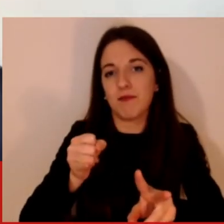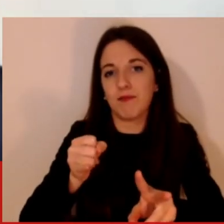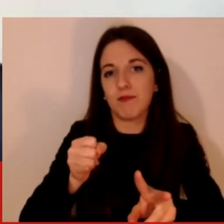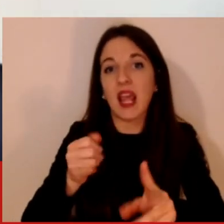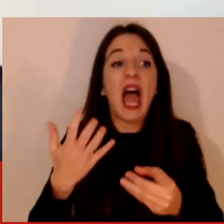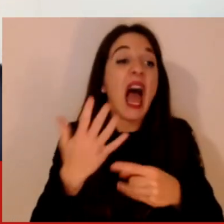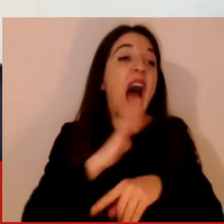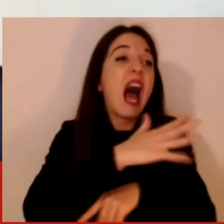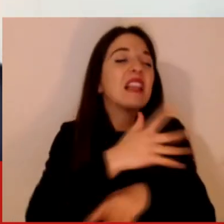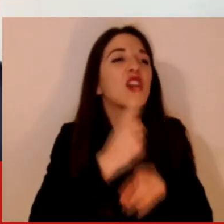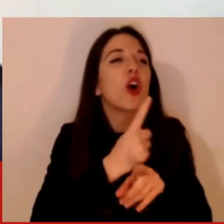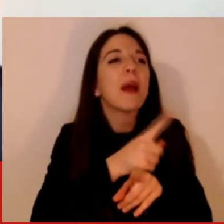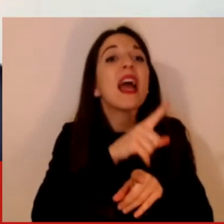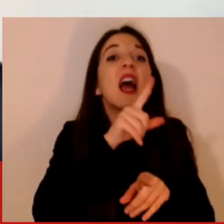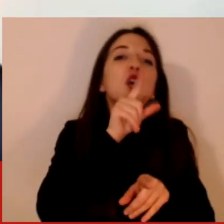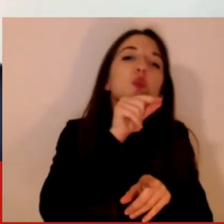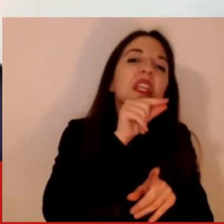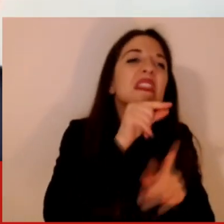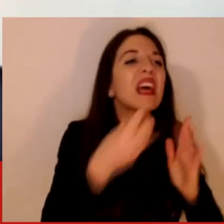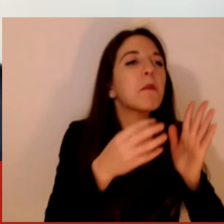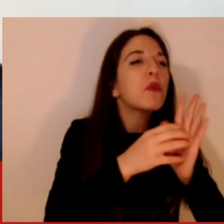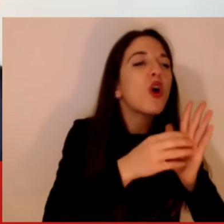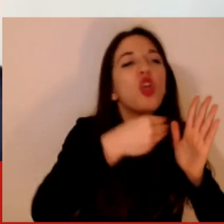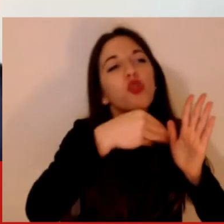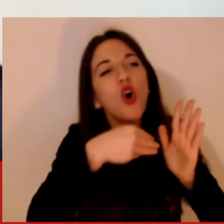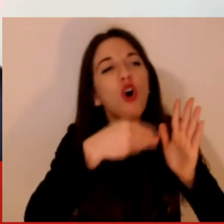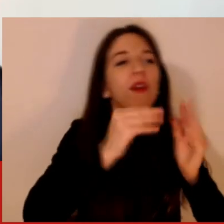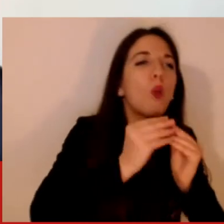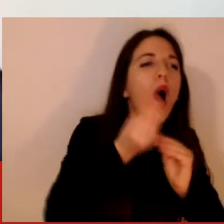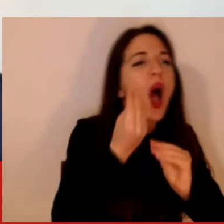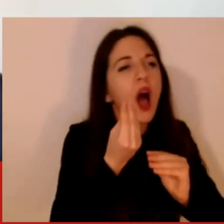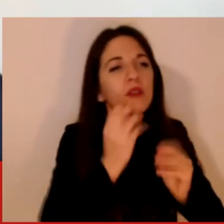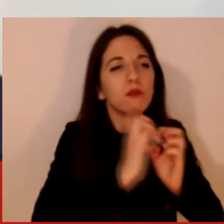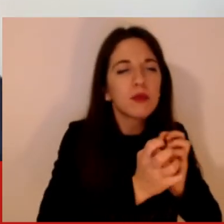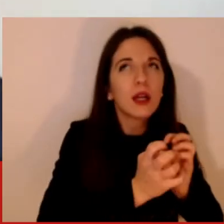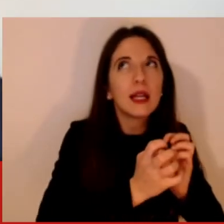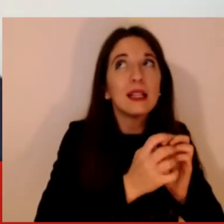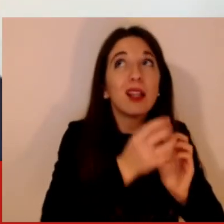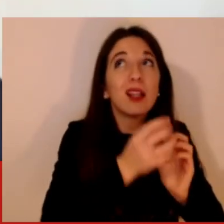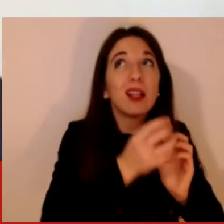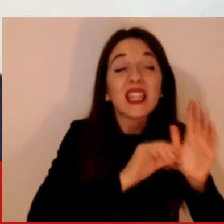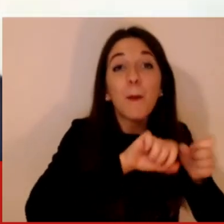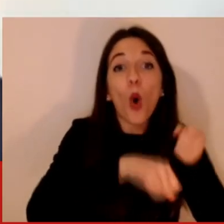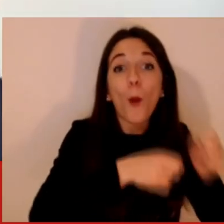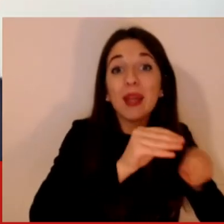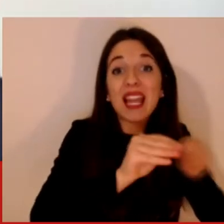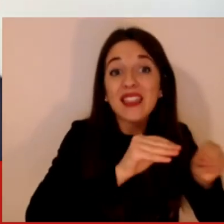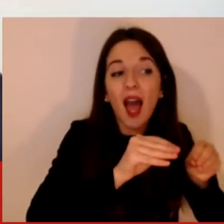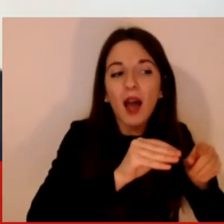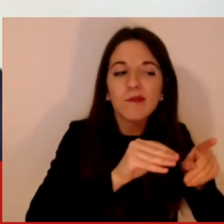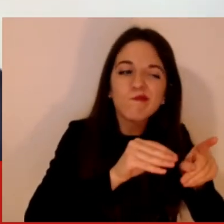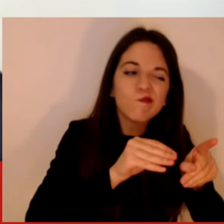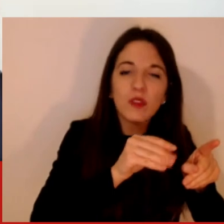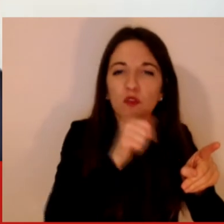diretto, ok troviamo i dati di mobilità, prendiamo e creiamo delle strutture di acquisizione di questi dati